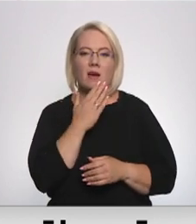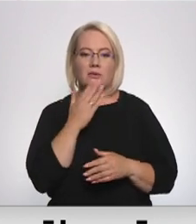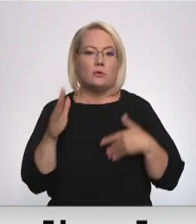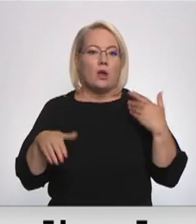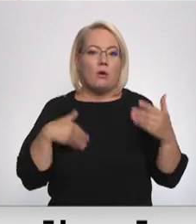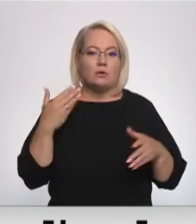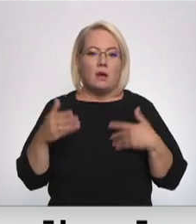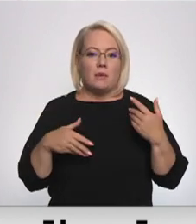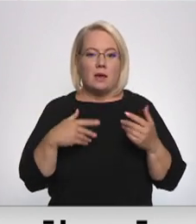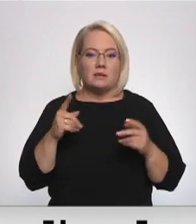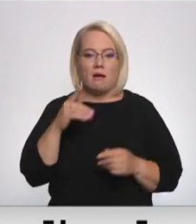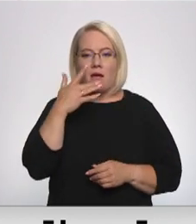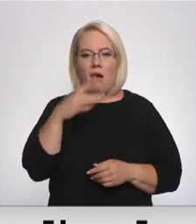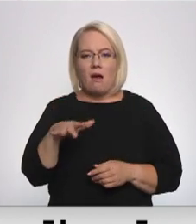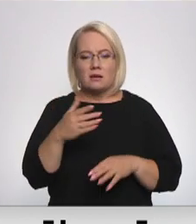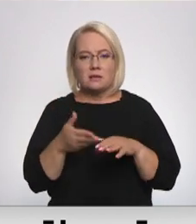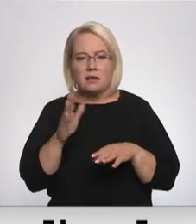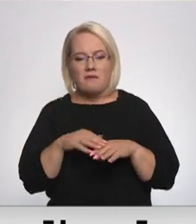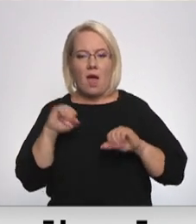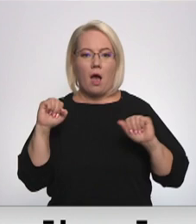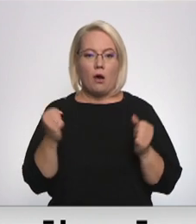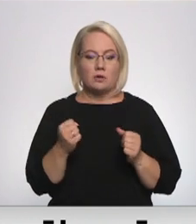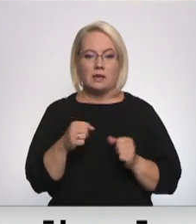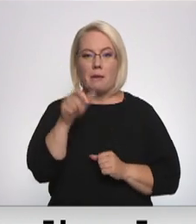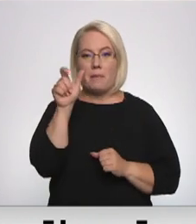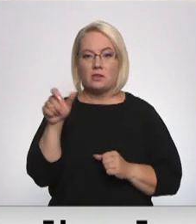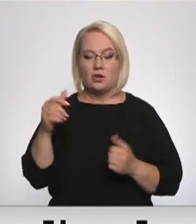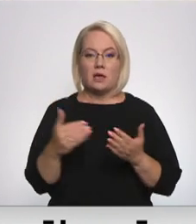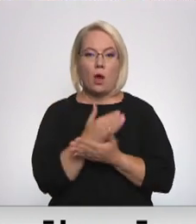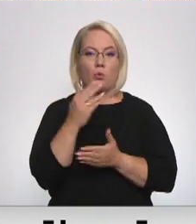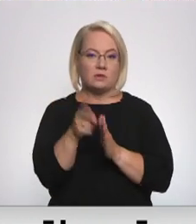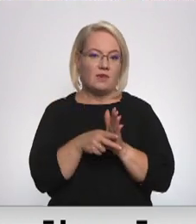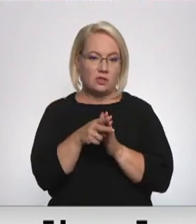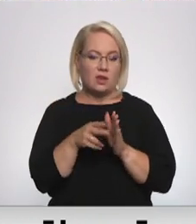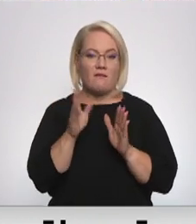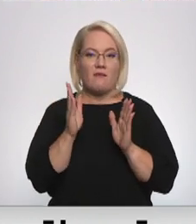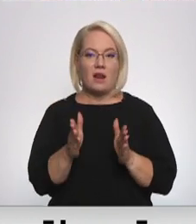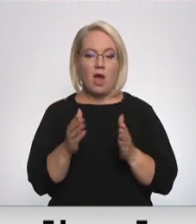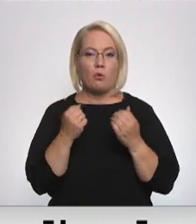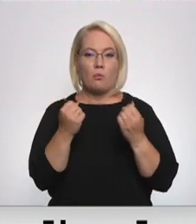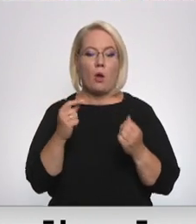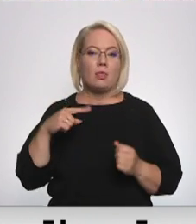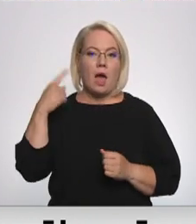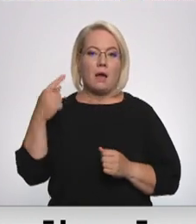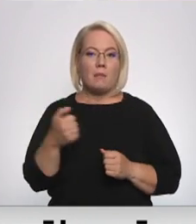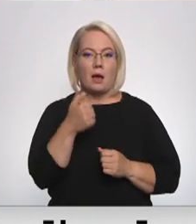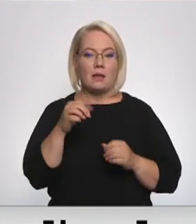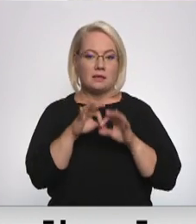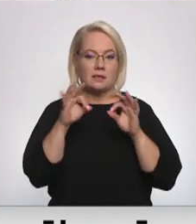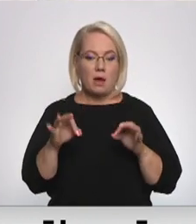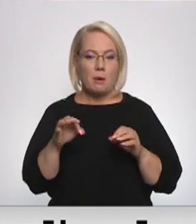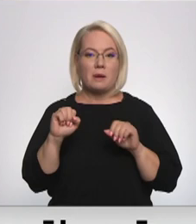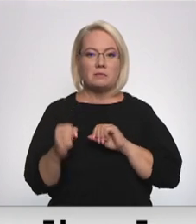ir karsti vai augsti. Pasažieri jaunajos vilcienos braukt varētu jau nākamā gada sākumā. Tas par spīti